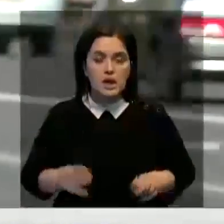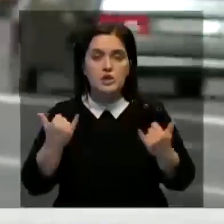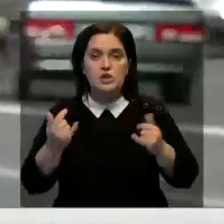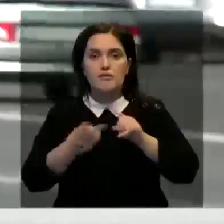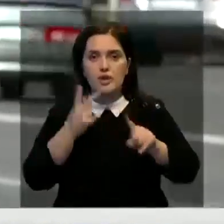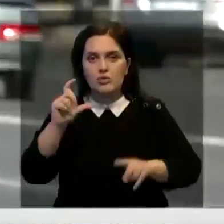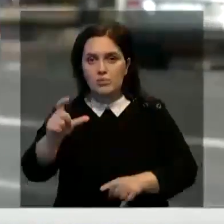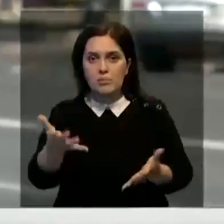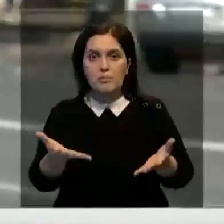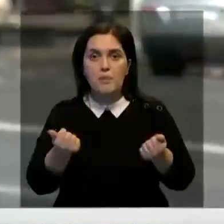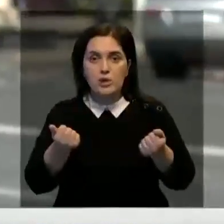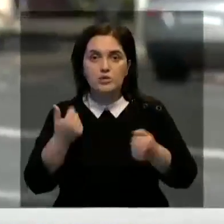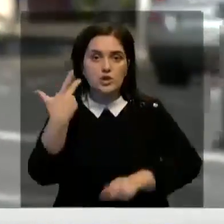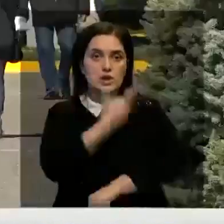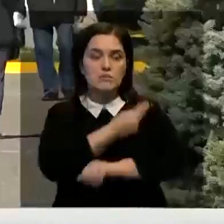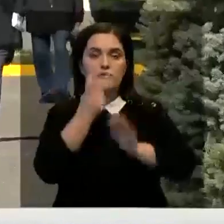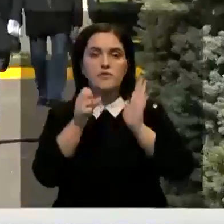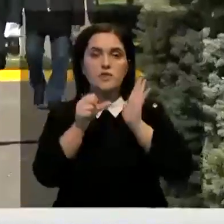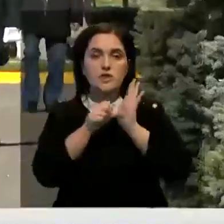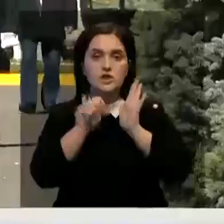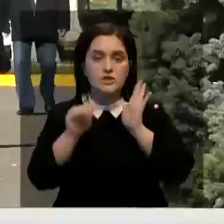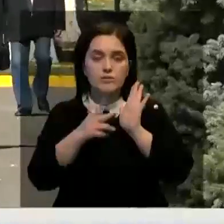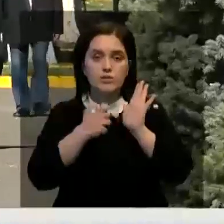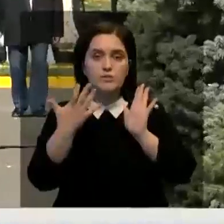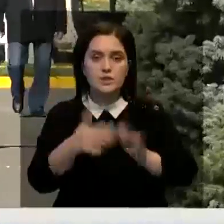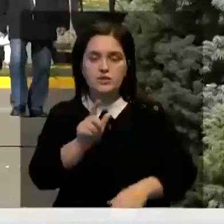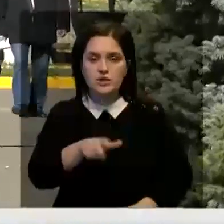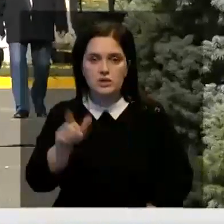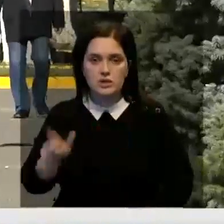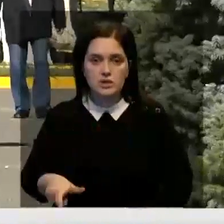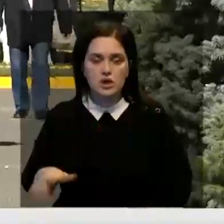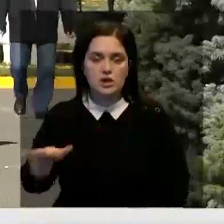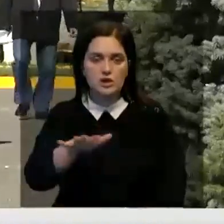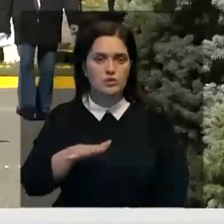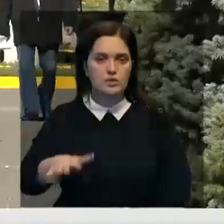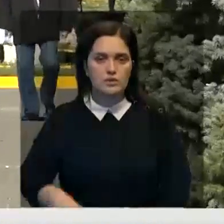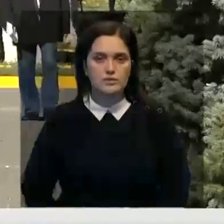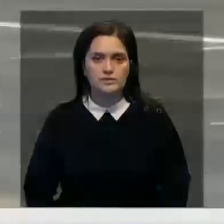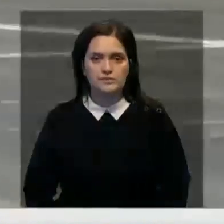момент второй компонент получили 206 850 жителей региона.